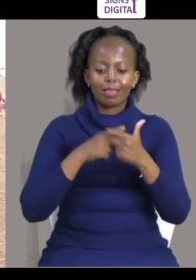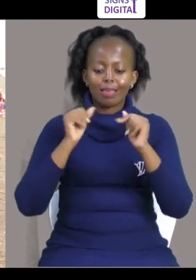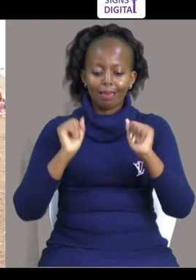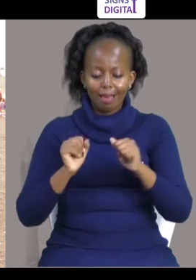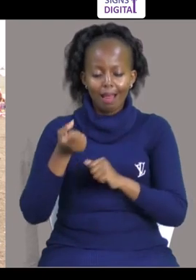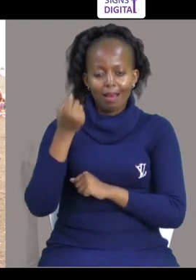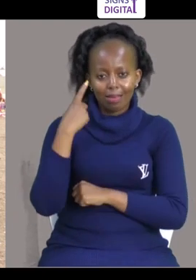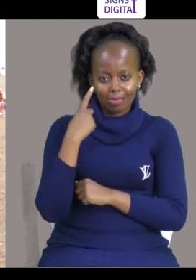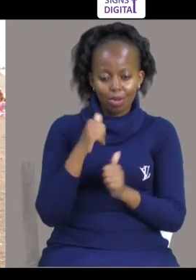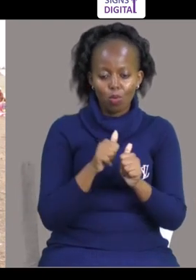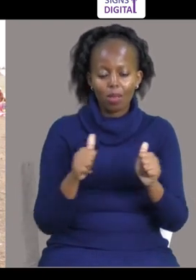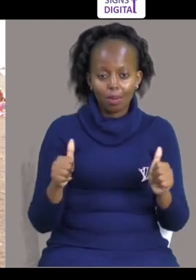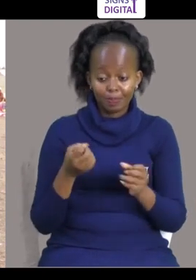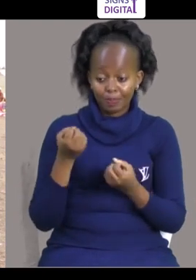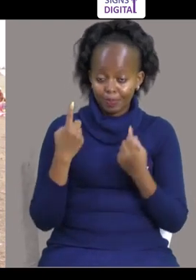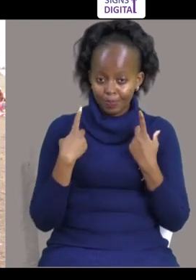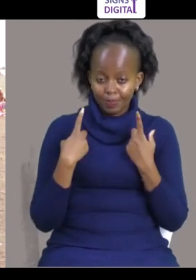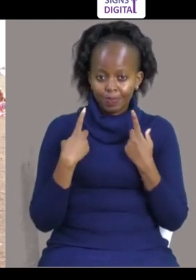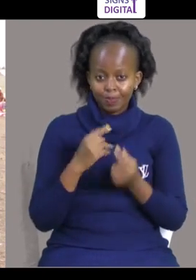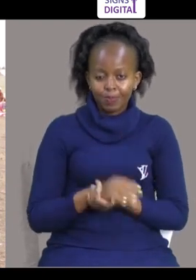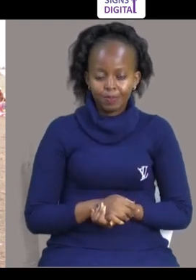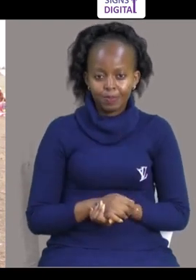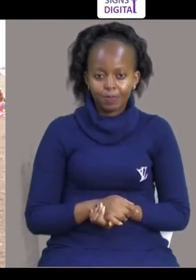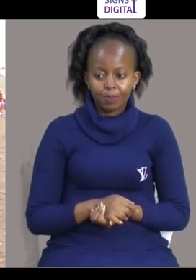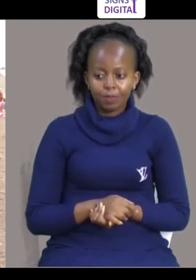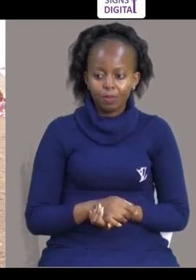yake haweze kuelewa sawa sawa